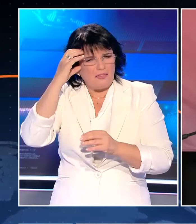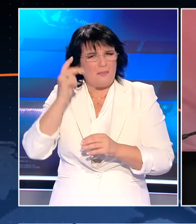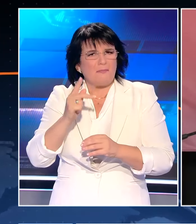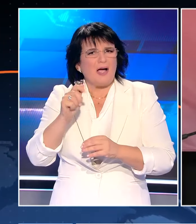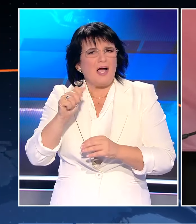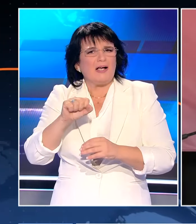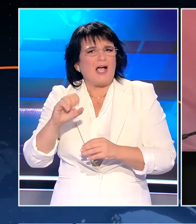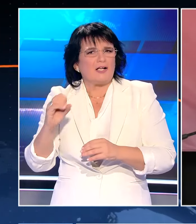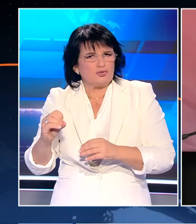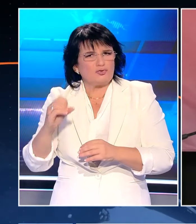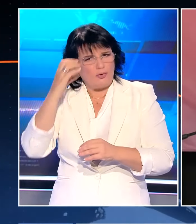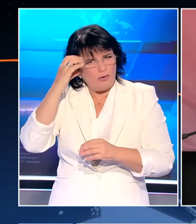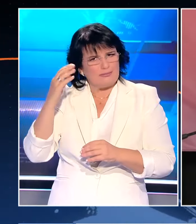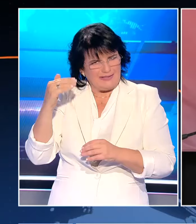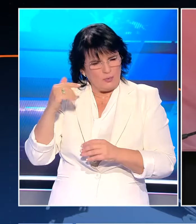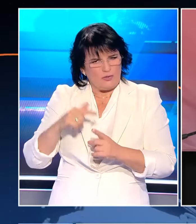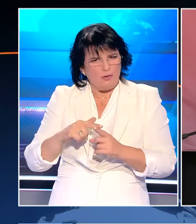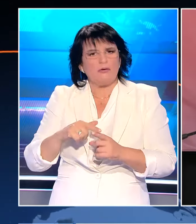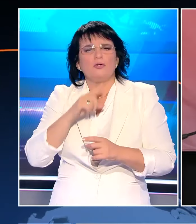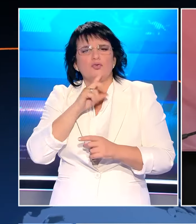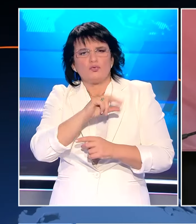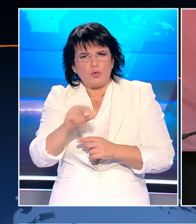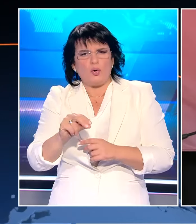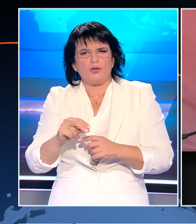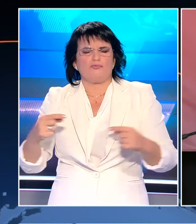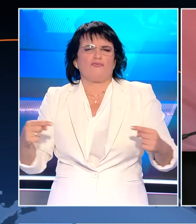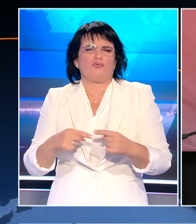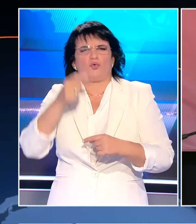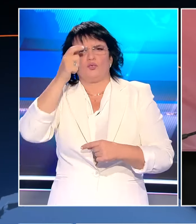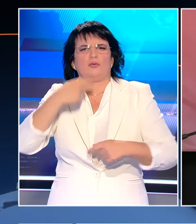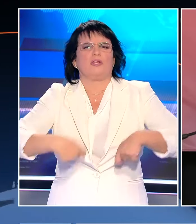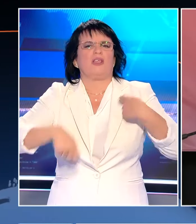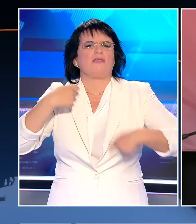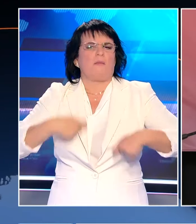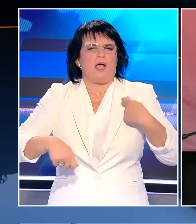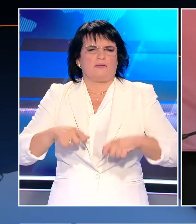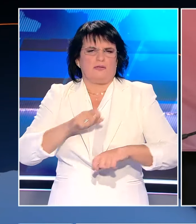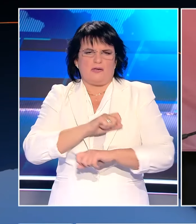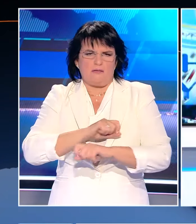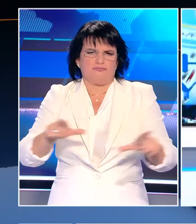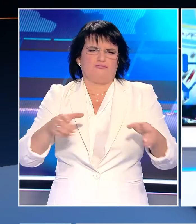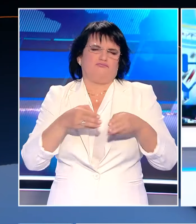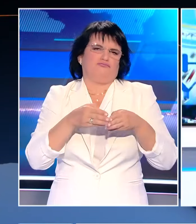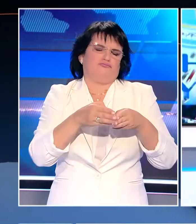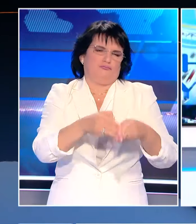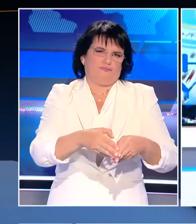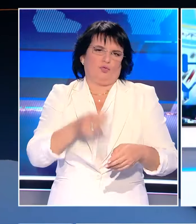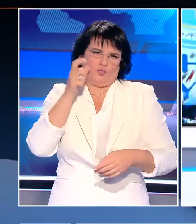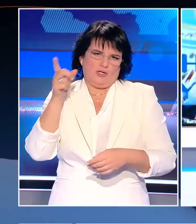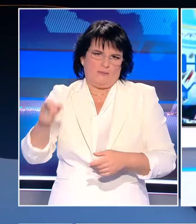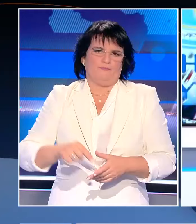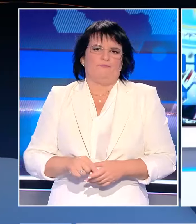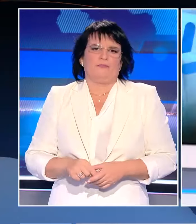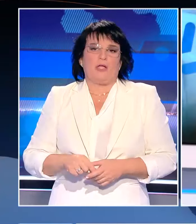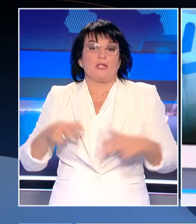κοντά στην Κάσο, τον Ιούλιο, αλλά και η πρόσφατη απαράδεκτη τουρκική ναύτεξη. Το πρόβλημα που να κάνει η κυβέρνηση είναι να